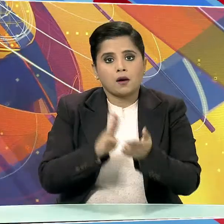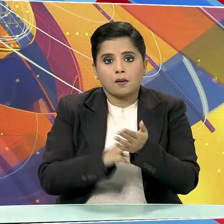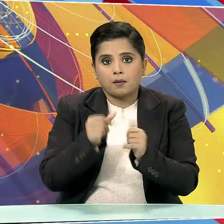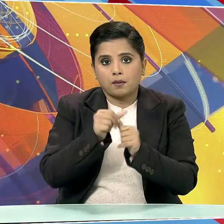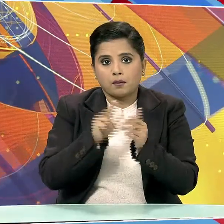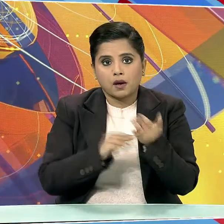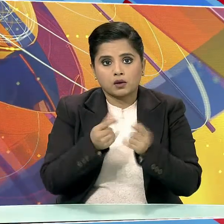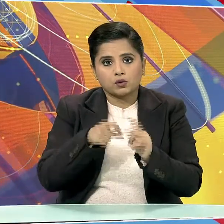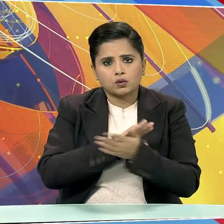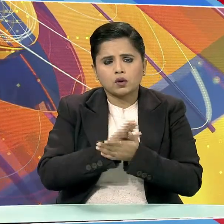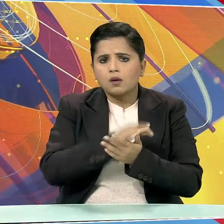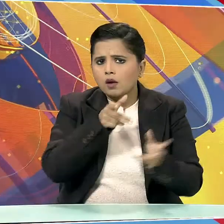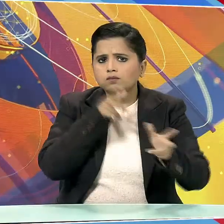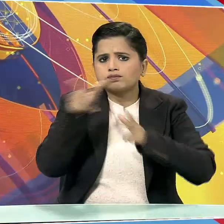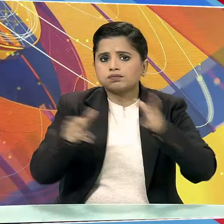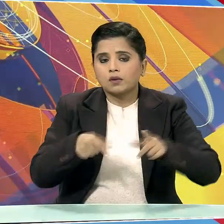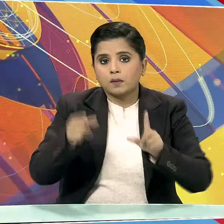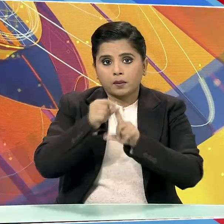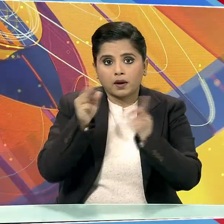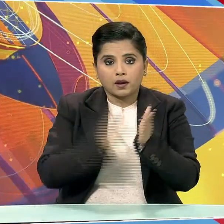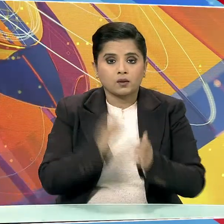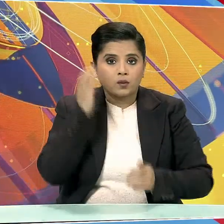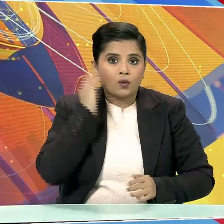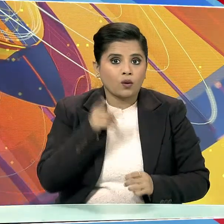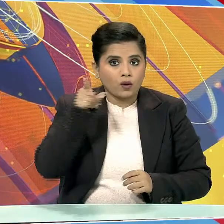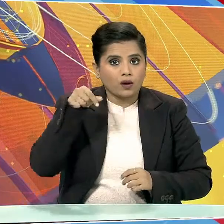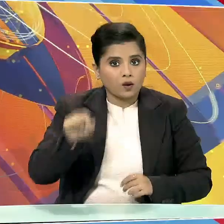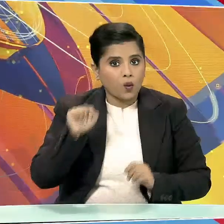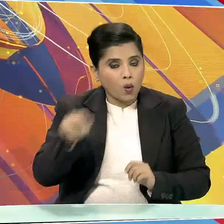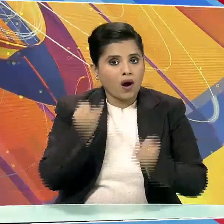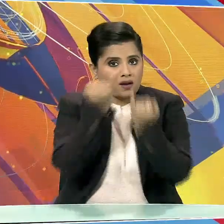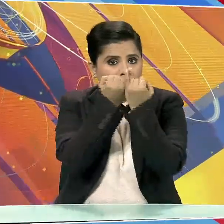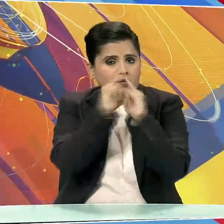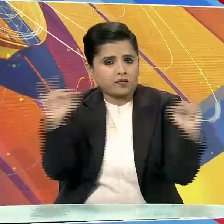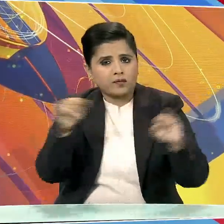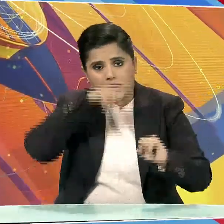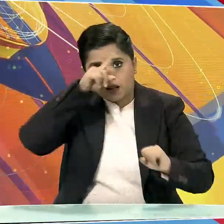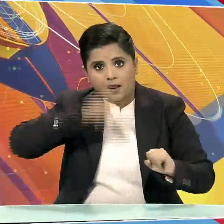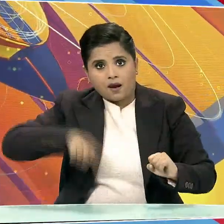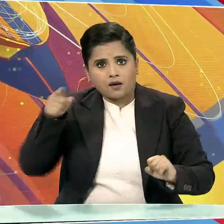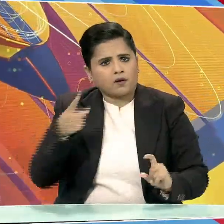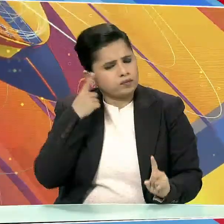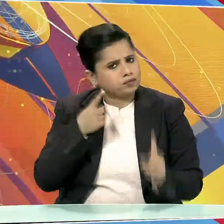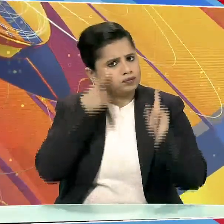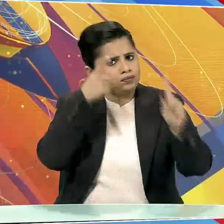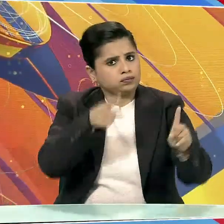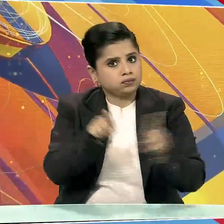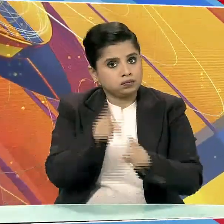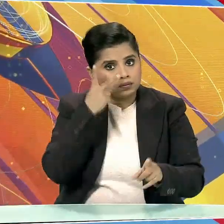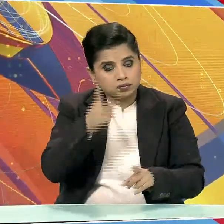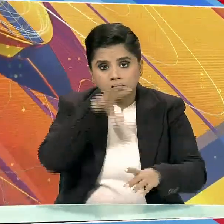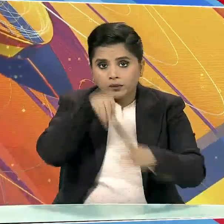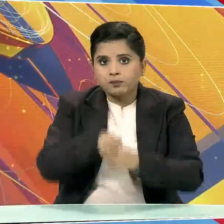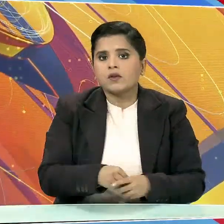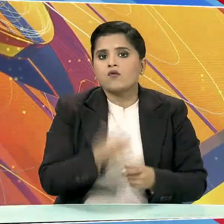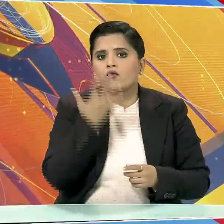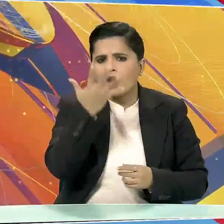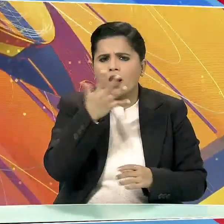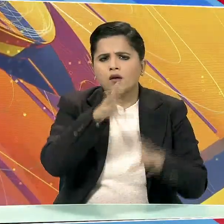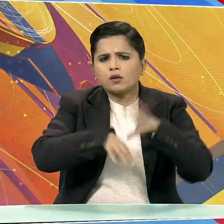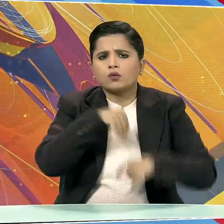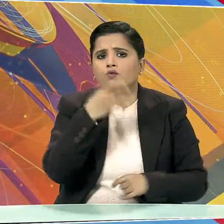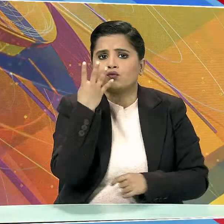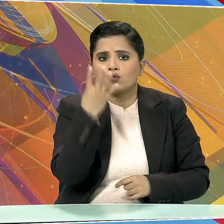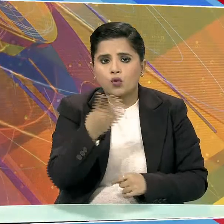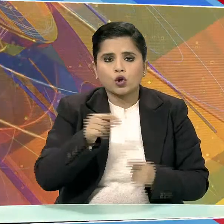सम्माद अताओं से कहा कि प्रधान मंत्री नरेंद्र बोधी के आत्म निर्वर भारत अवियान के अंतरगत पांच में से चार